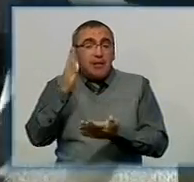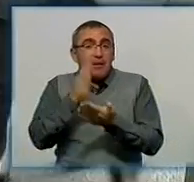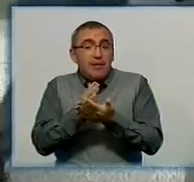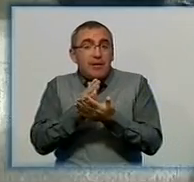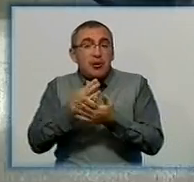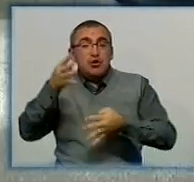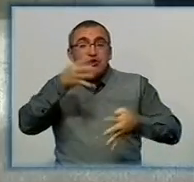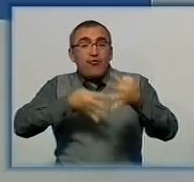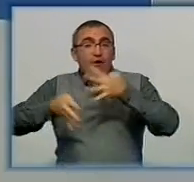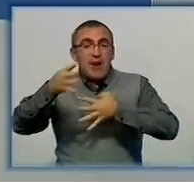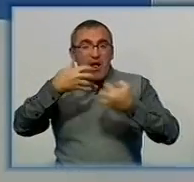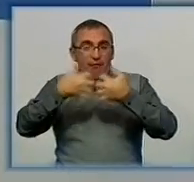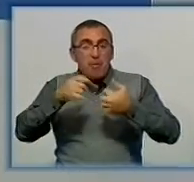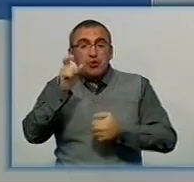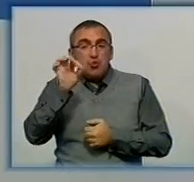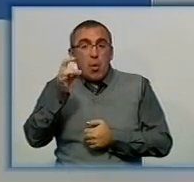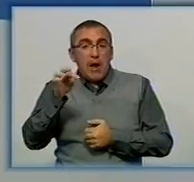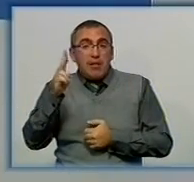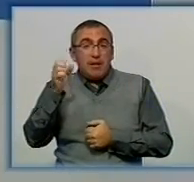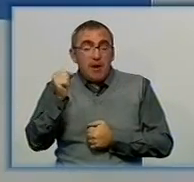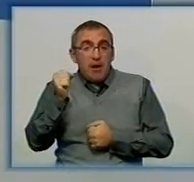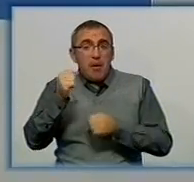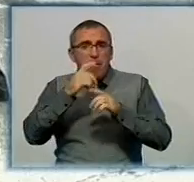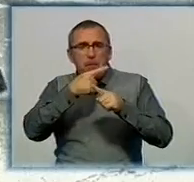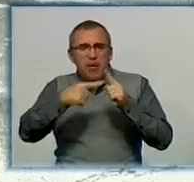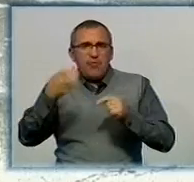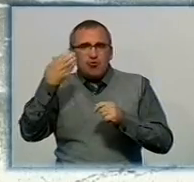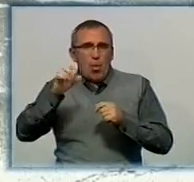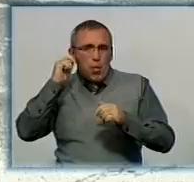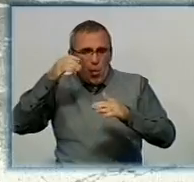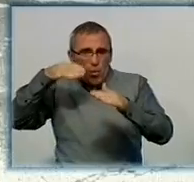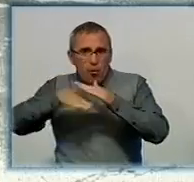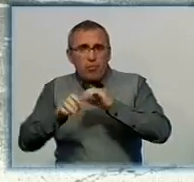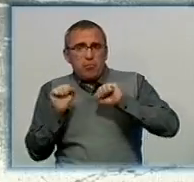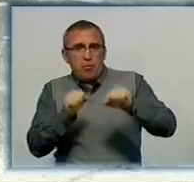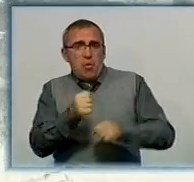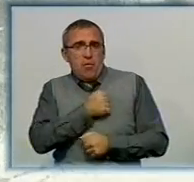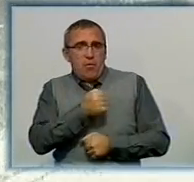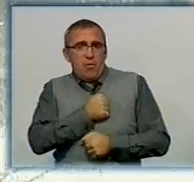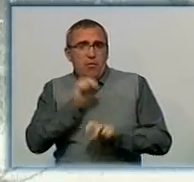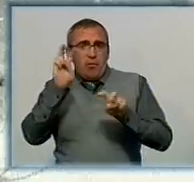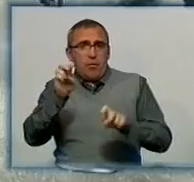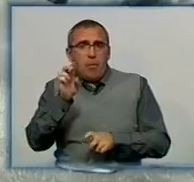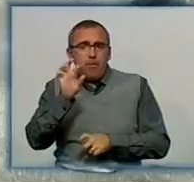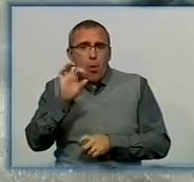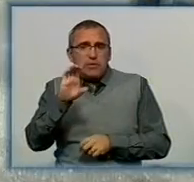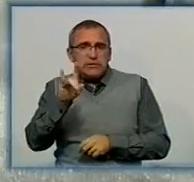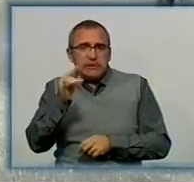балансі швейної фабрики «Зорянка». Сховищу півсотні років. Вхід до нього охороняється собакою на прізвись Кобосий.